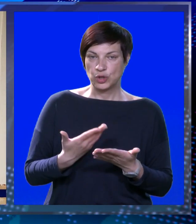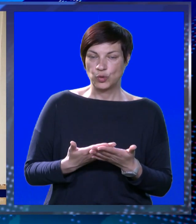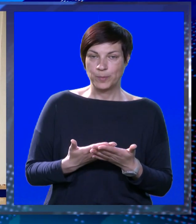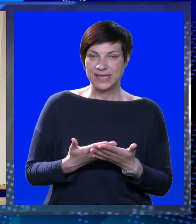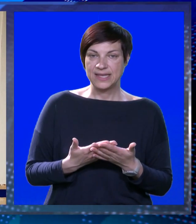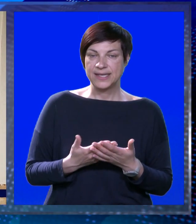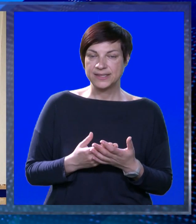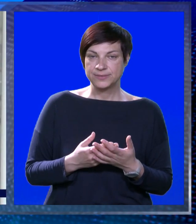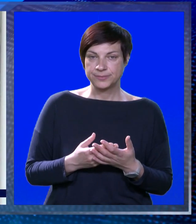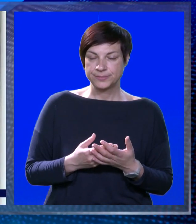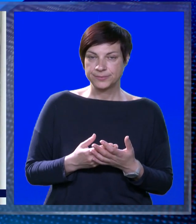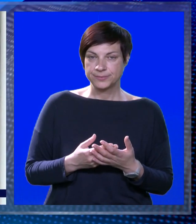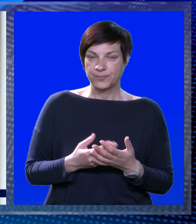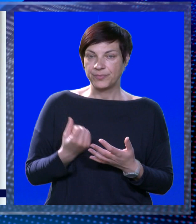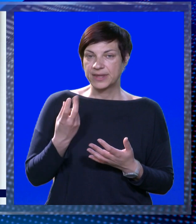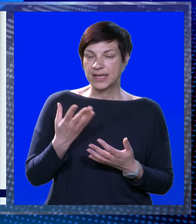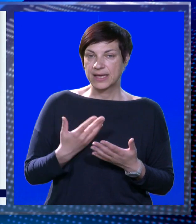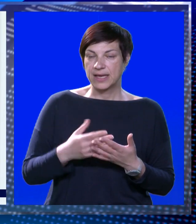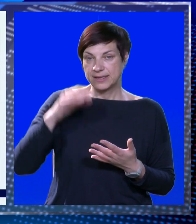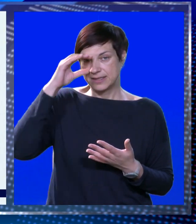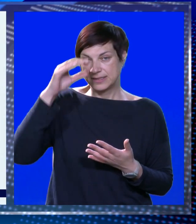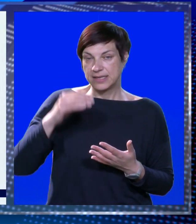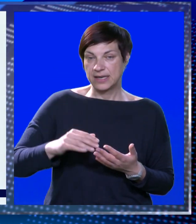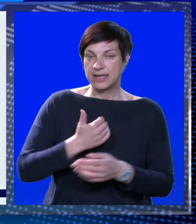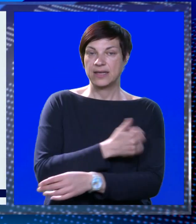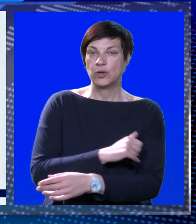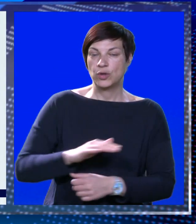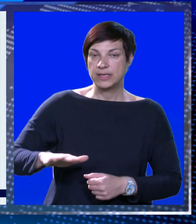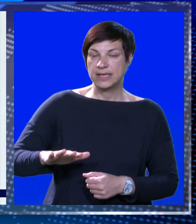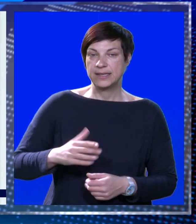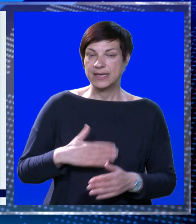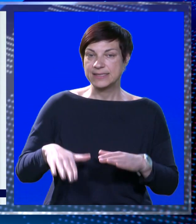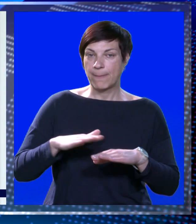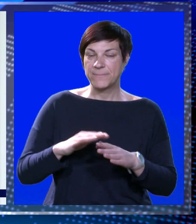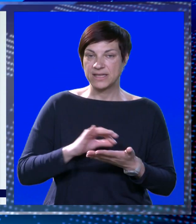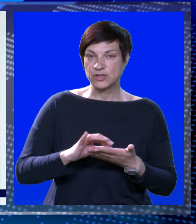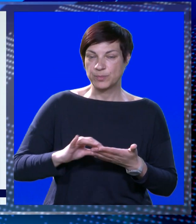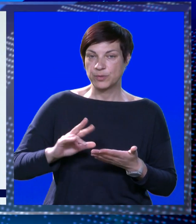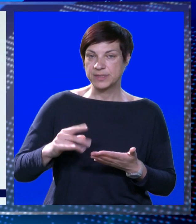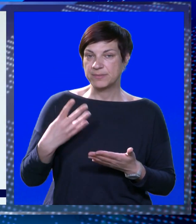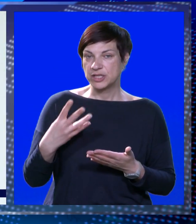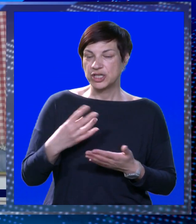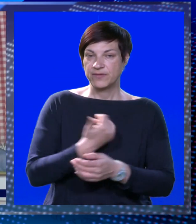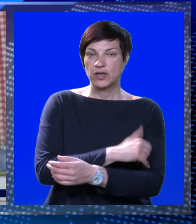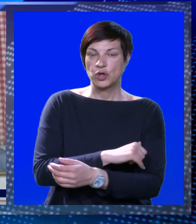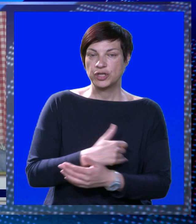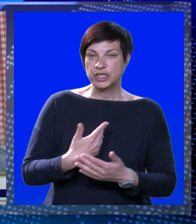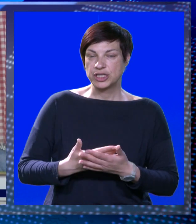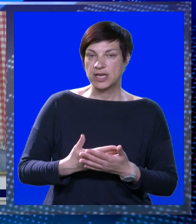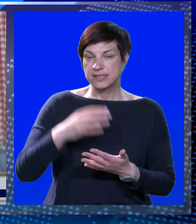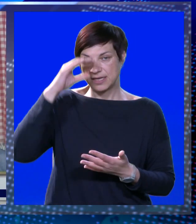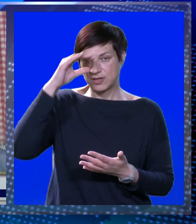to dokumentirati onda. Kada se gleda dob djece, Brkić ističe kako prednost pri upisu imaju četverogodišnjaci,